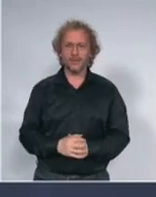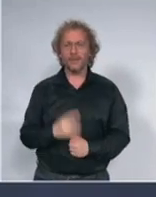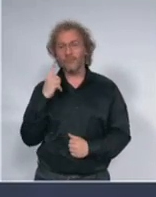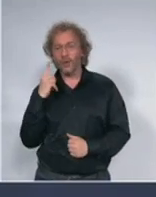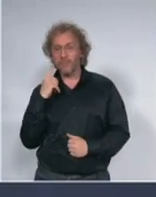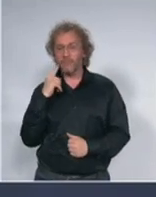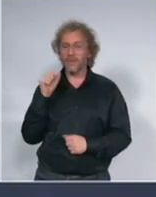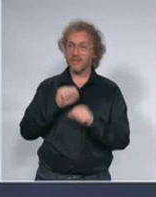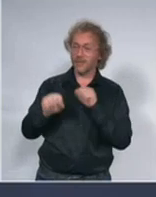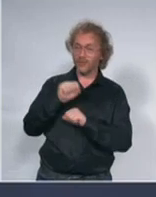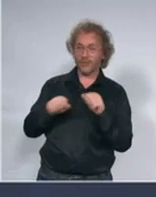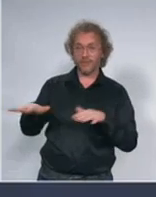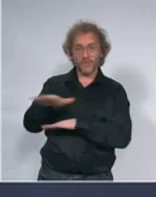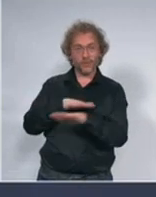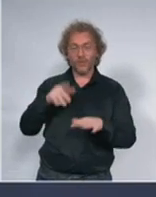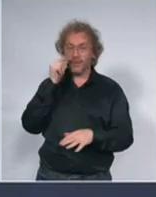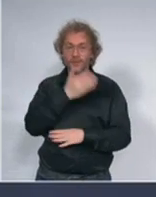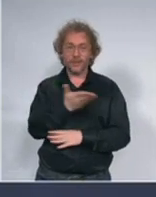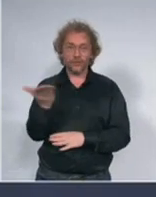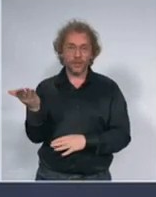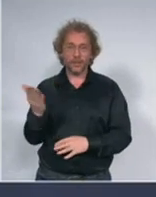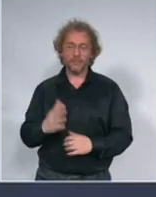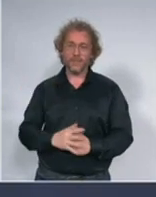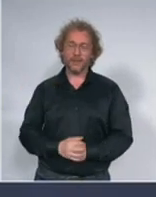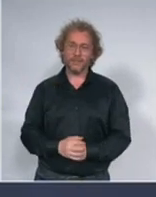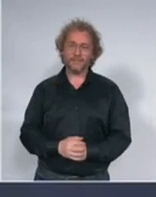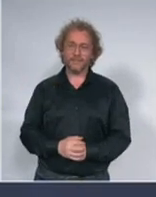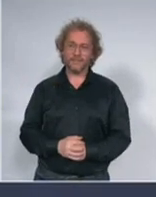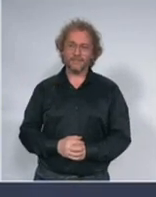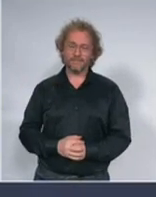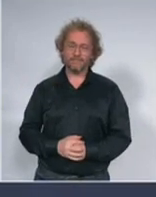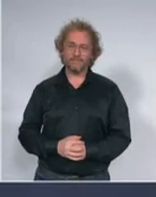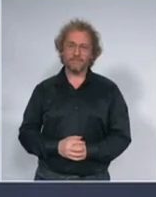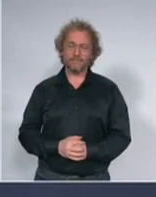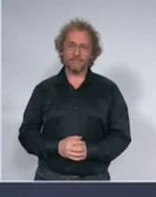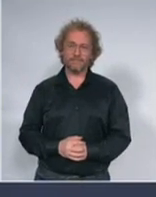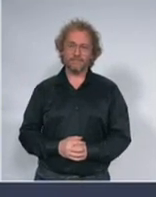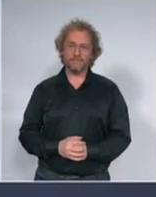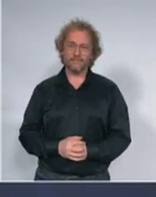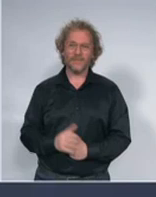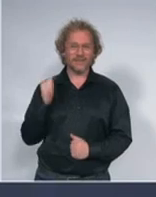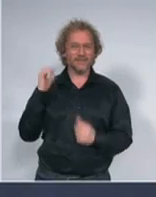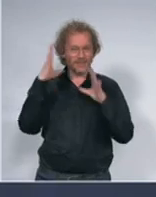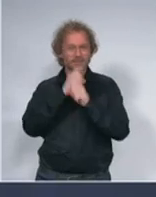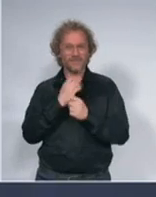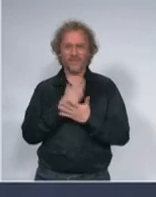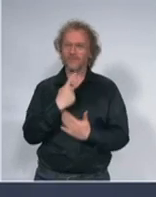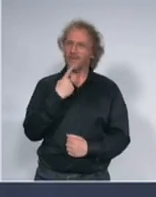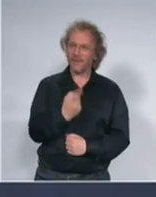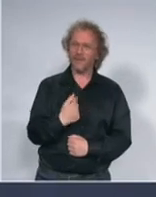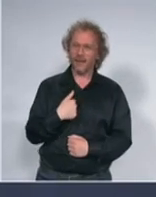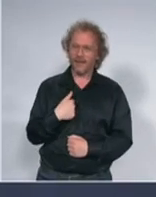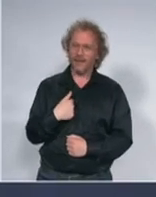Republici Srbiji. Kao što sam i sinuć rekla mislim da svako od vas zna zna ili